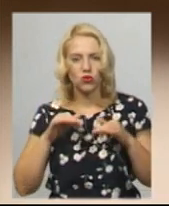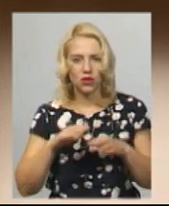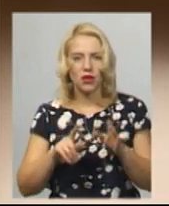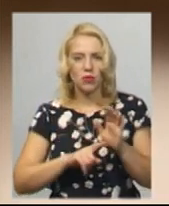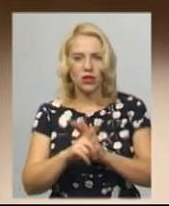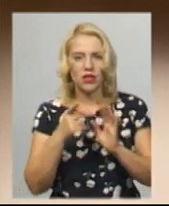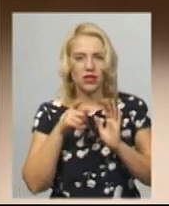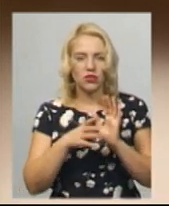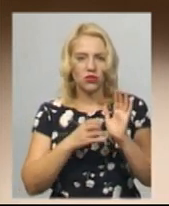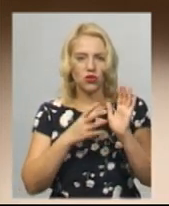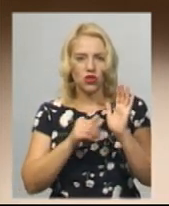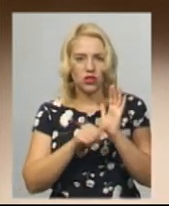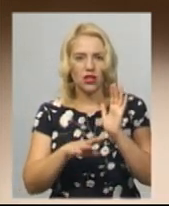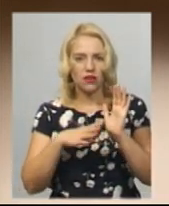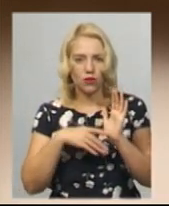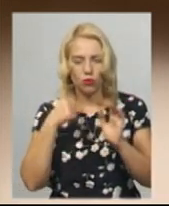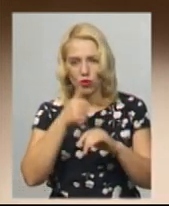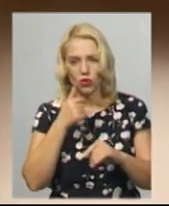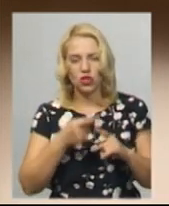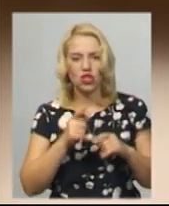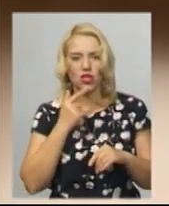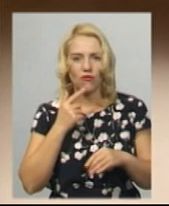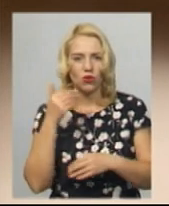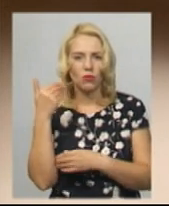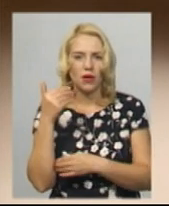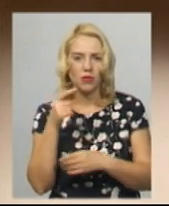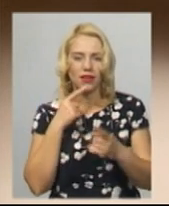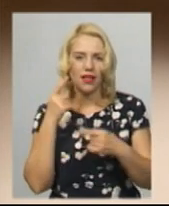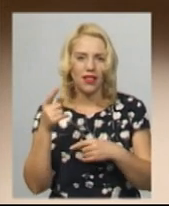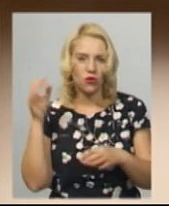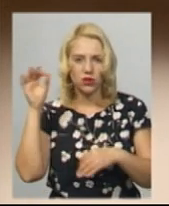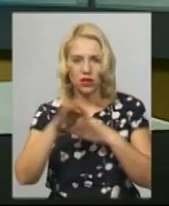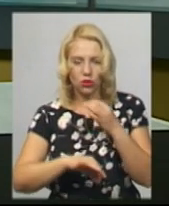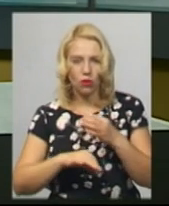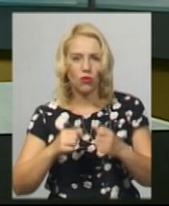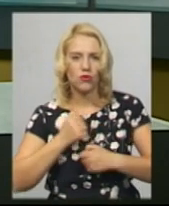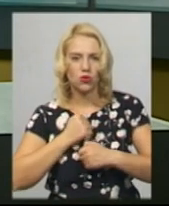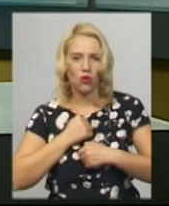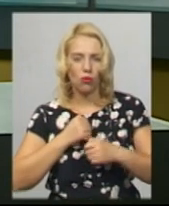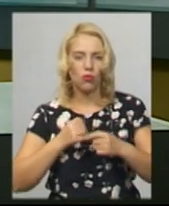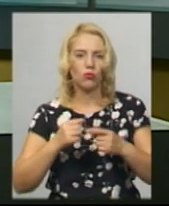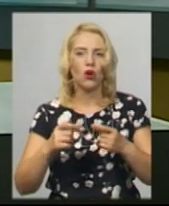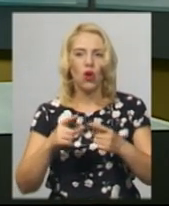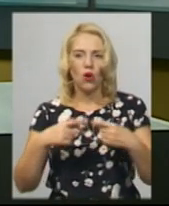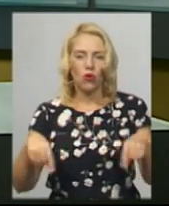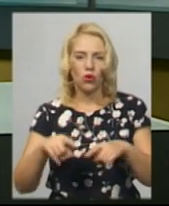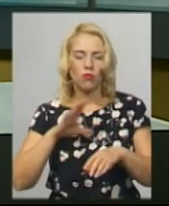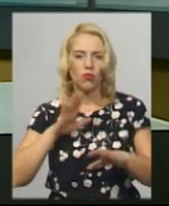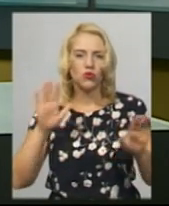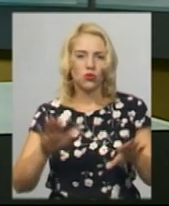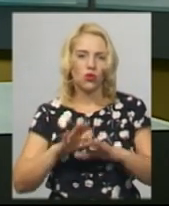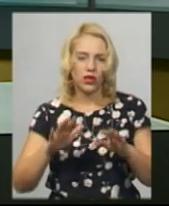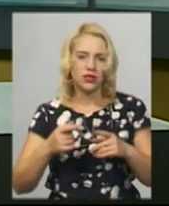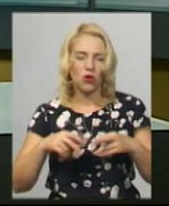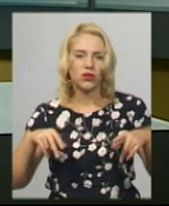році в Червонопрапорному у далекосхідному прикордонному військовому окрузі. Там був солістом ансамблю, пісні та танцю. Навчався